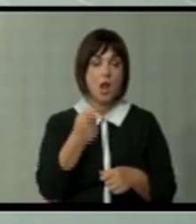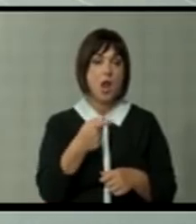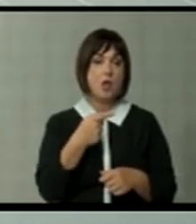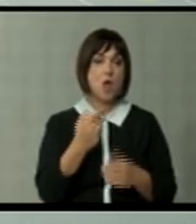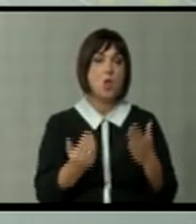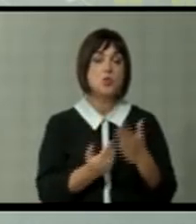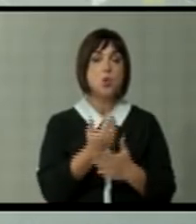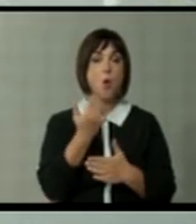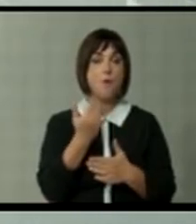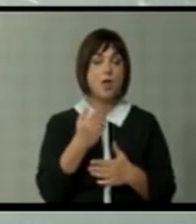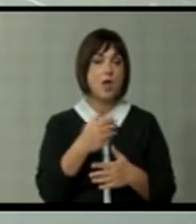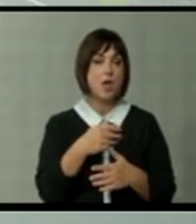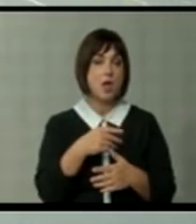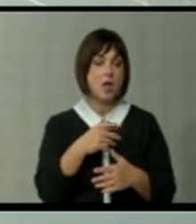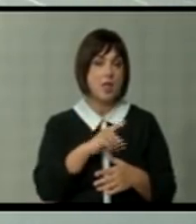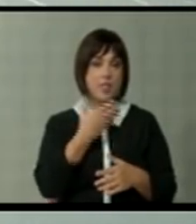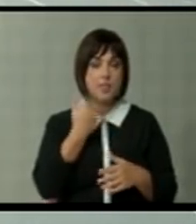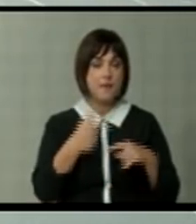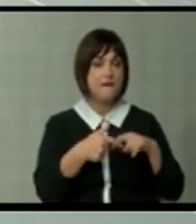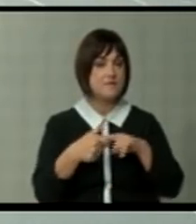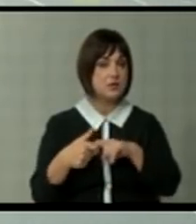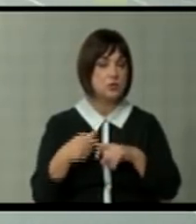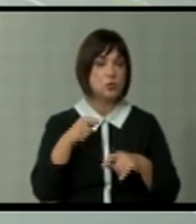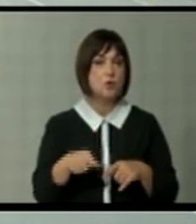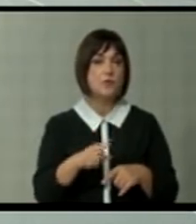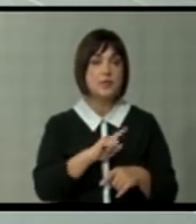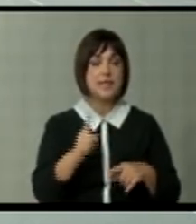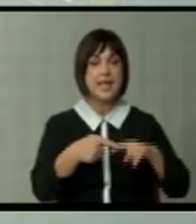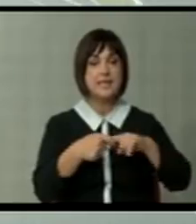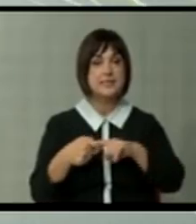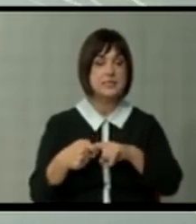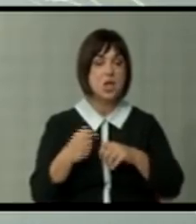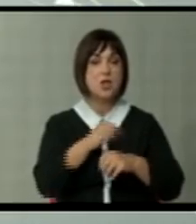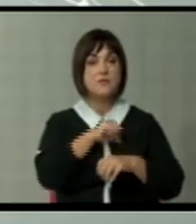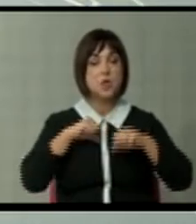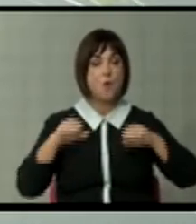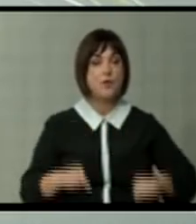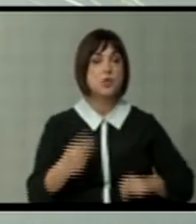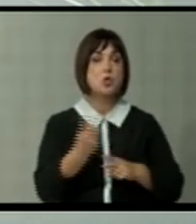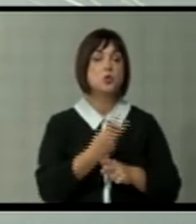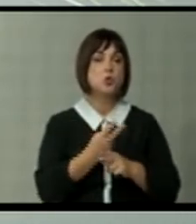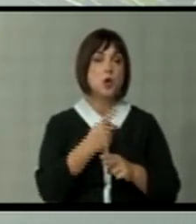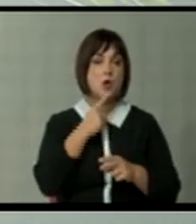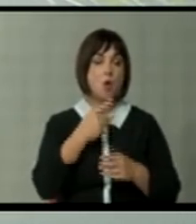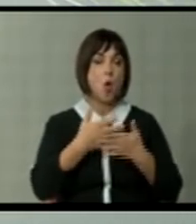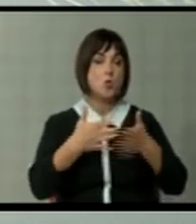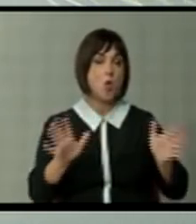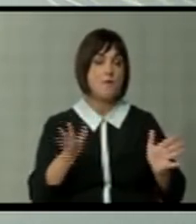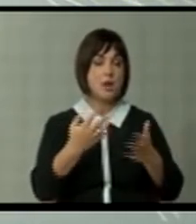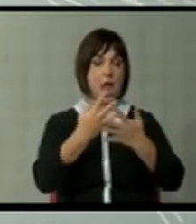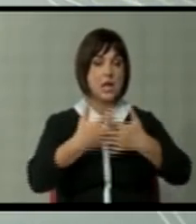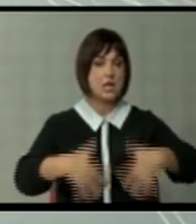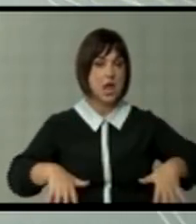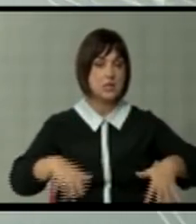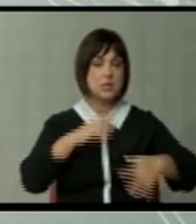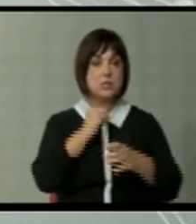како обнована на некаква Югославија, што нема врска, защи тоа се независи суверени држави кои ги отварат граничите